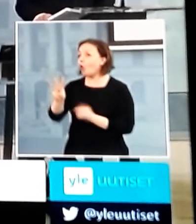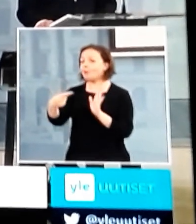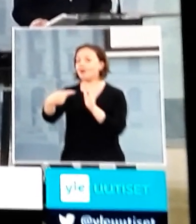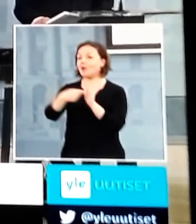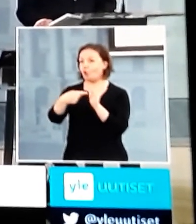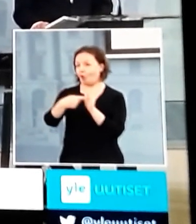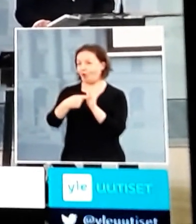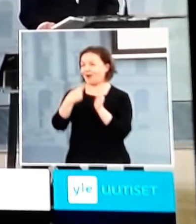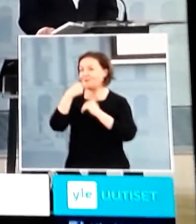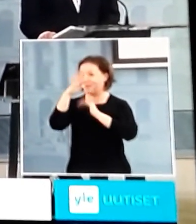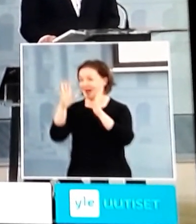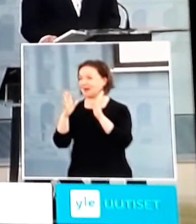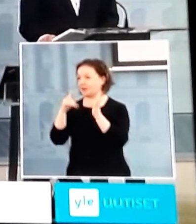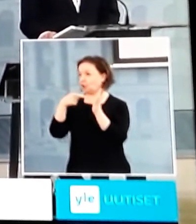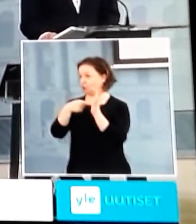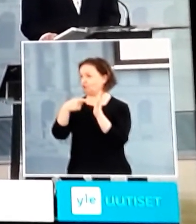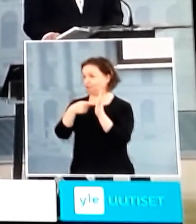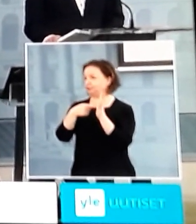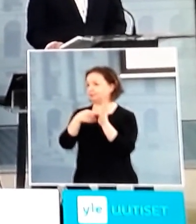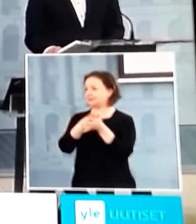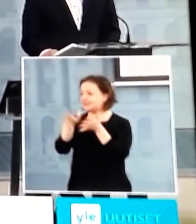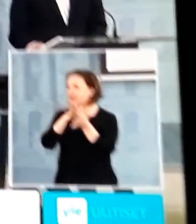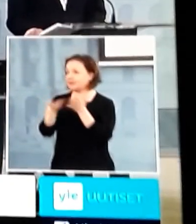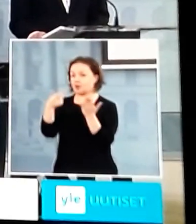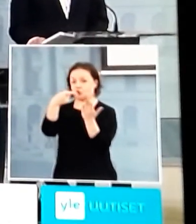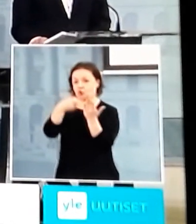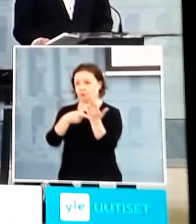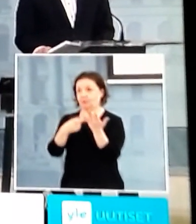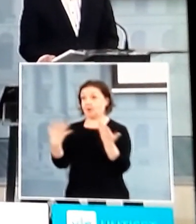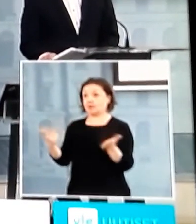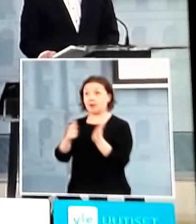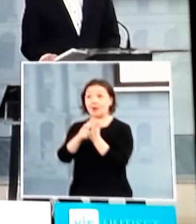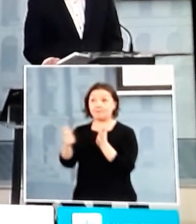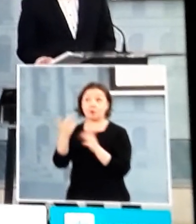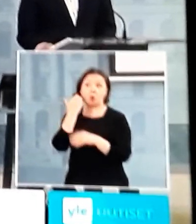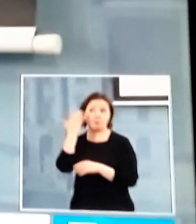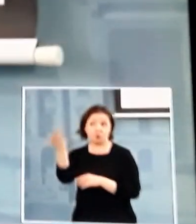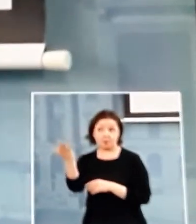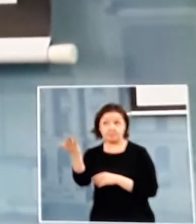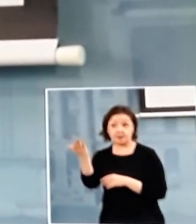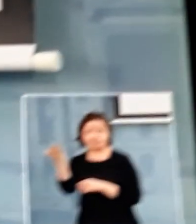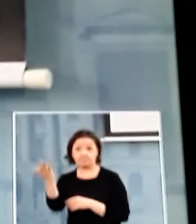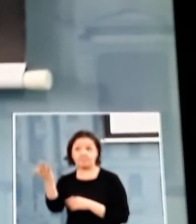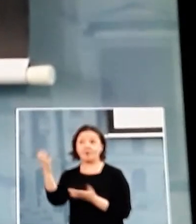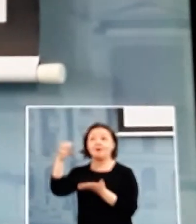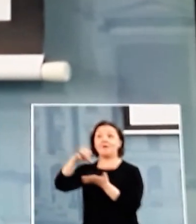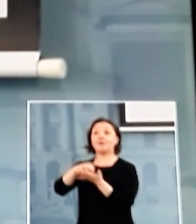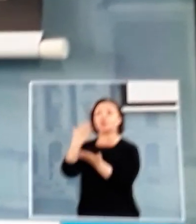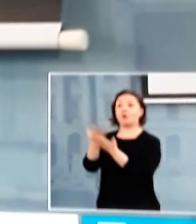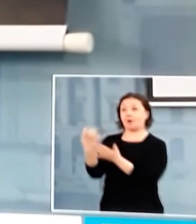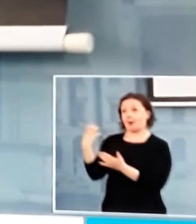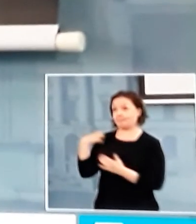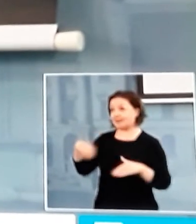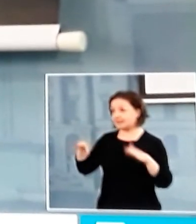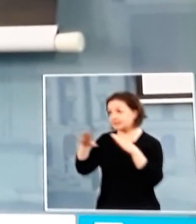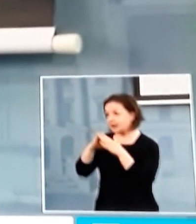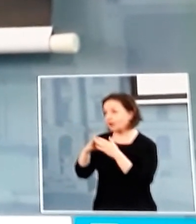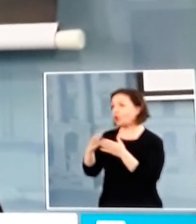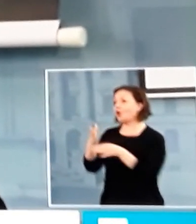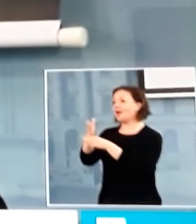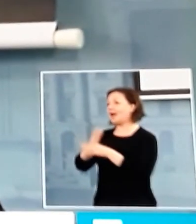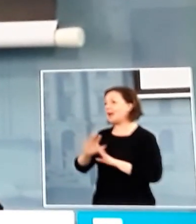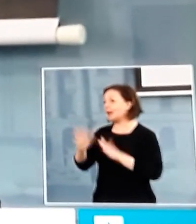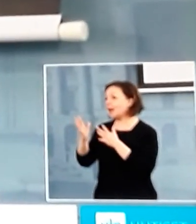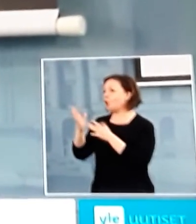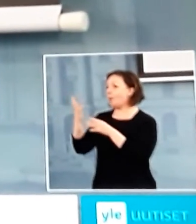kokonaisuudestaan. Ja tällä viikolla me tulemme järjestämään myös taudiovarainministerin, elinkeinoministerin,